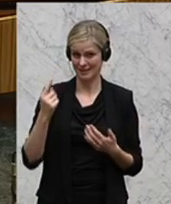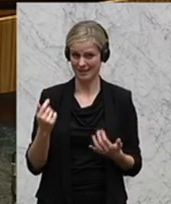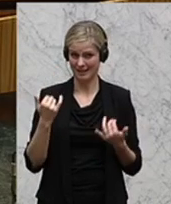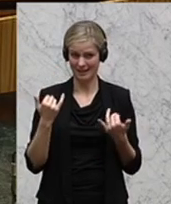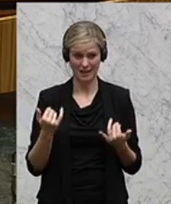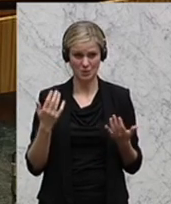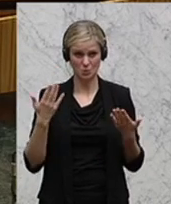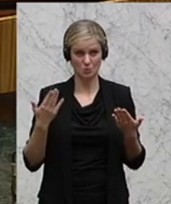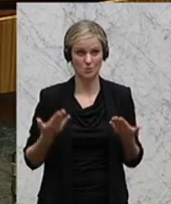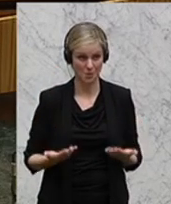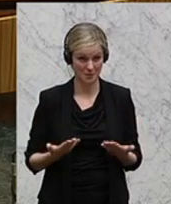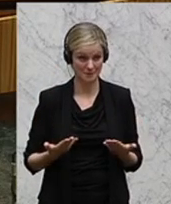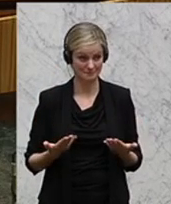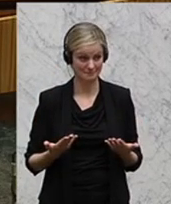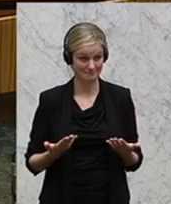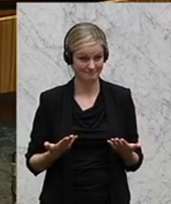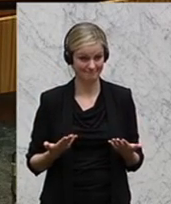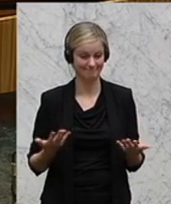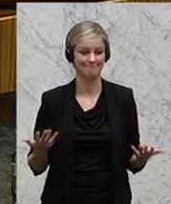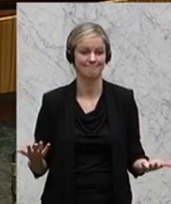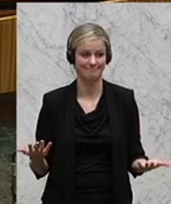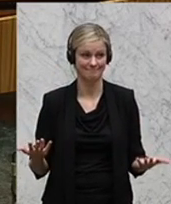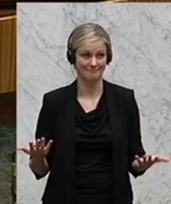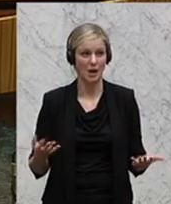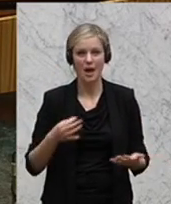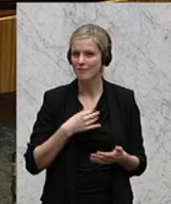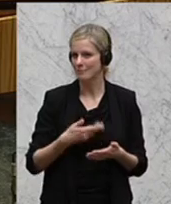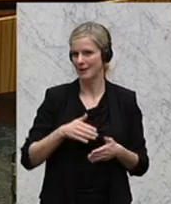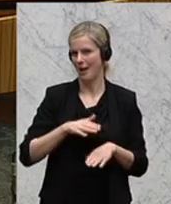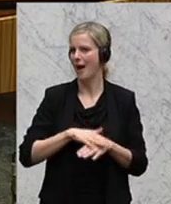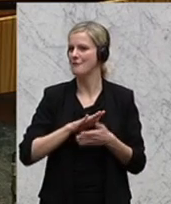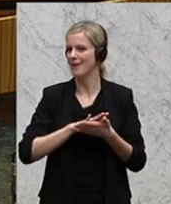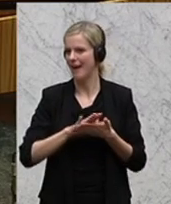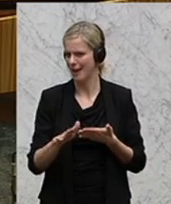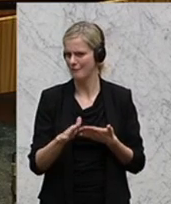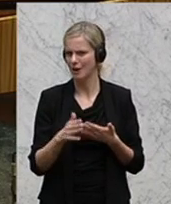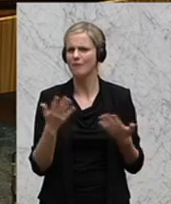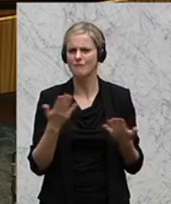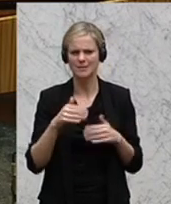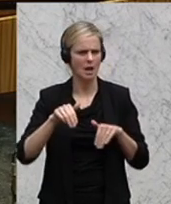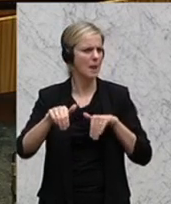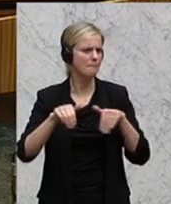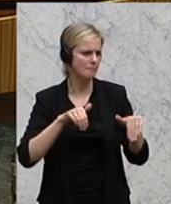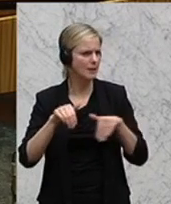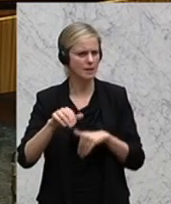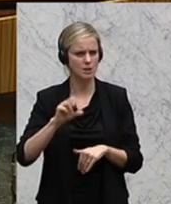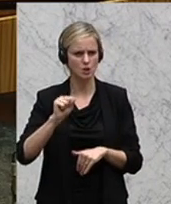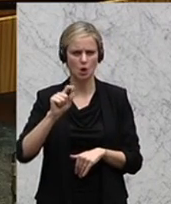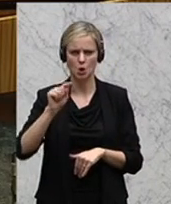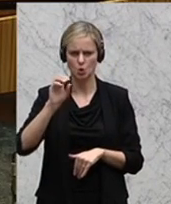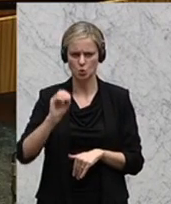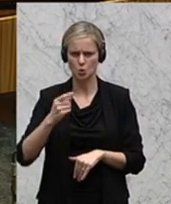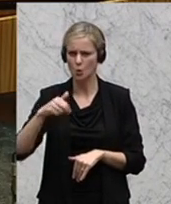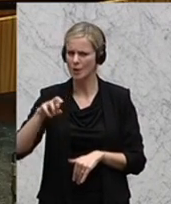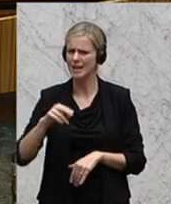dabei gedacht? Am einfachsten tue ich mir nur noch mit dem Minister Stöger. Minister Stöger ist ein